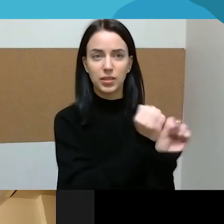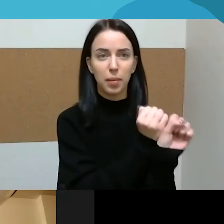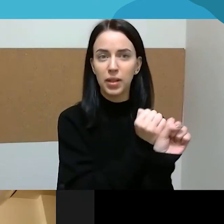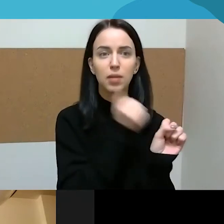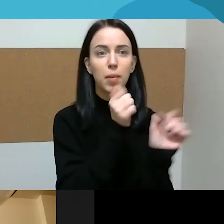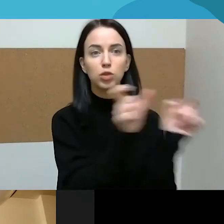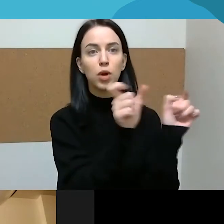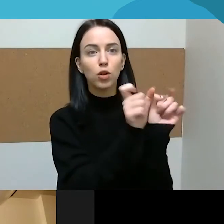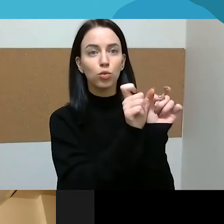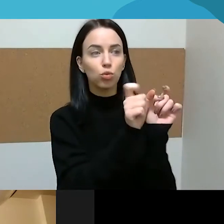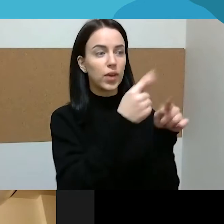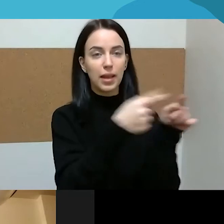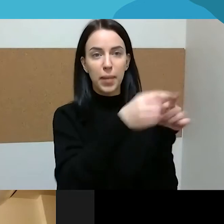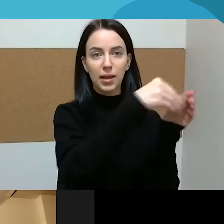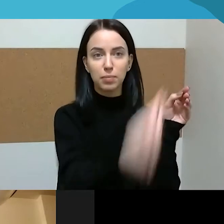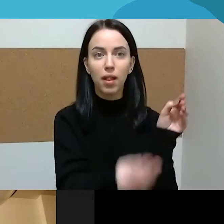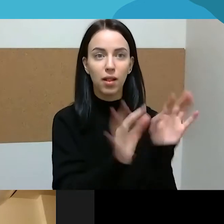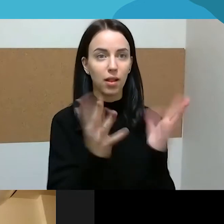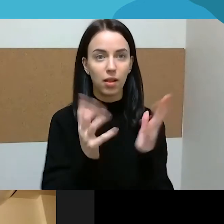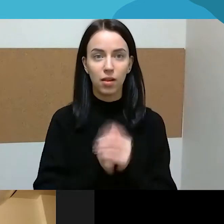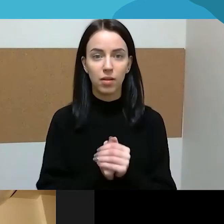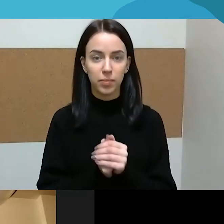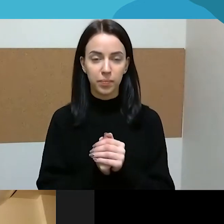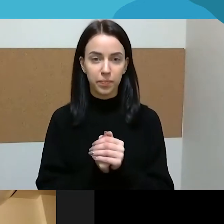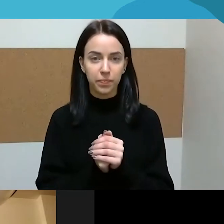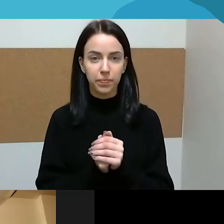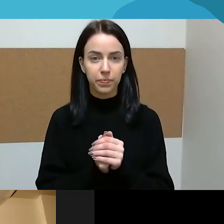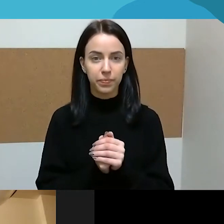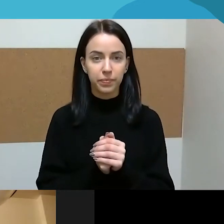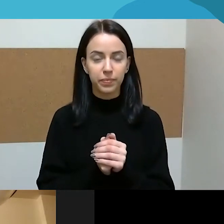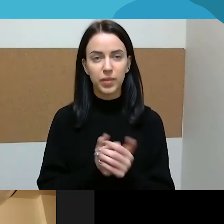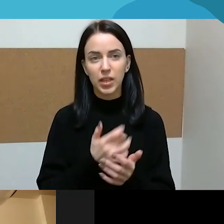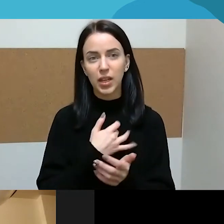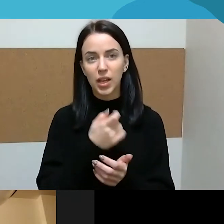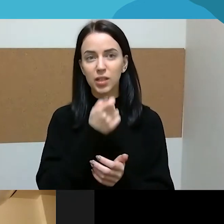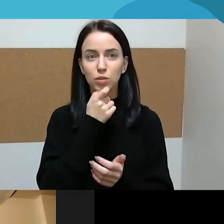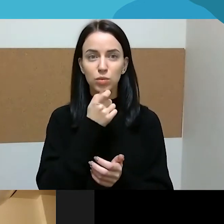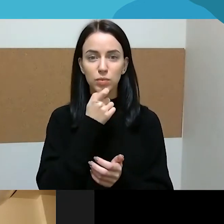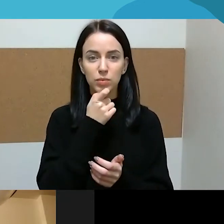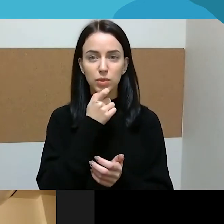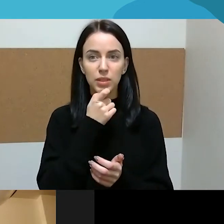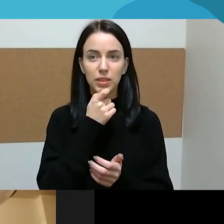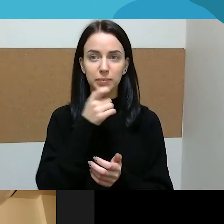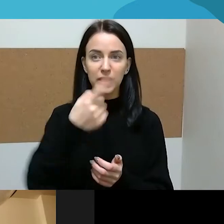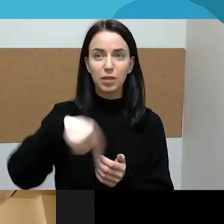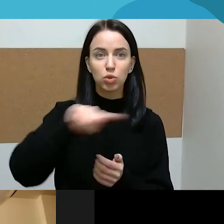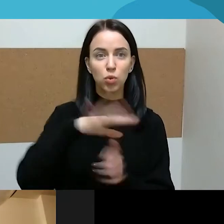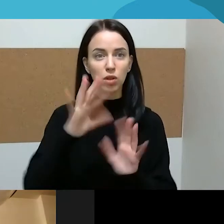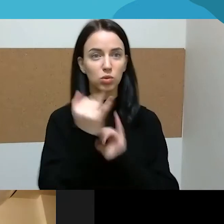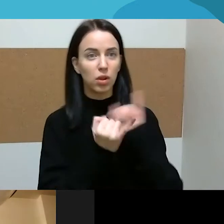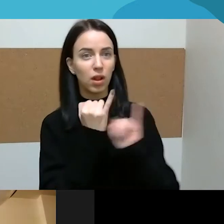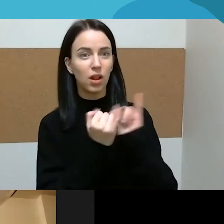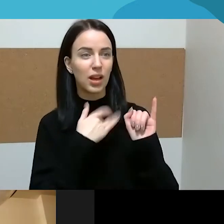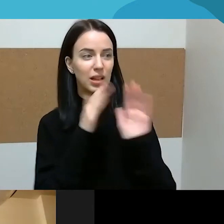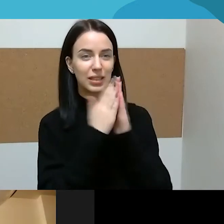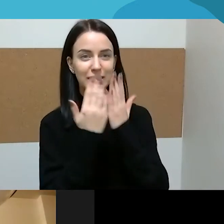tos galbūt šios luoksni žmonių, kurie galbūt ne taip dažnai skaito knygas, arba stengiasi būti šiek tiek